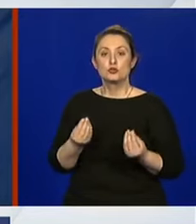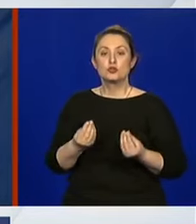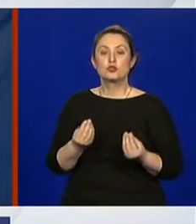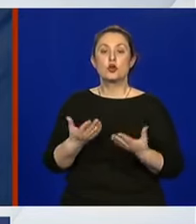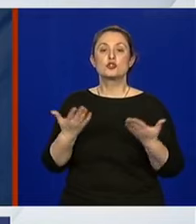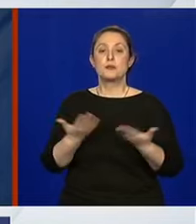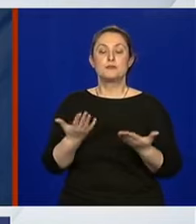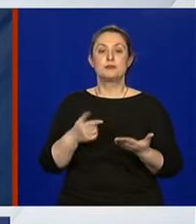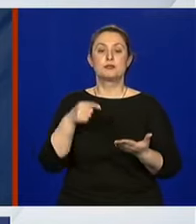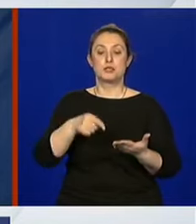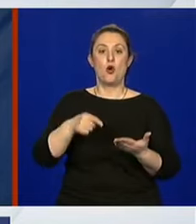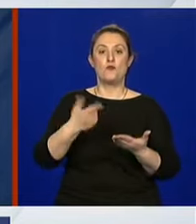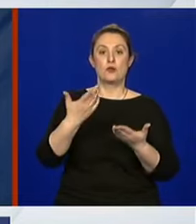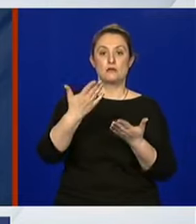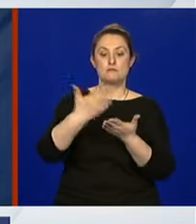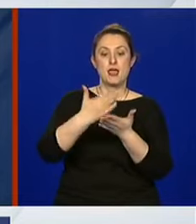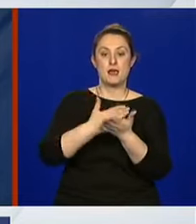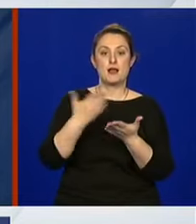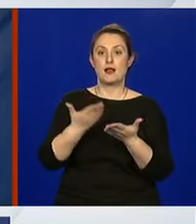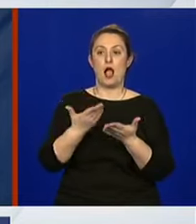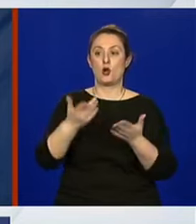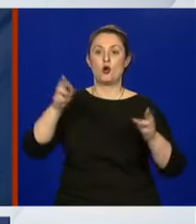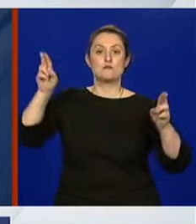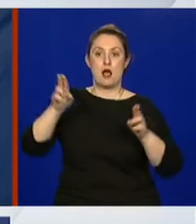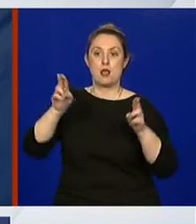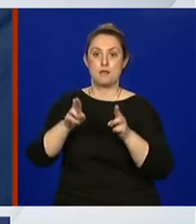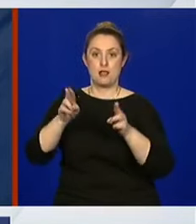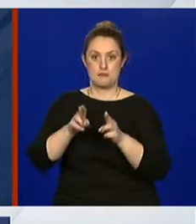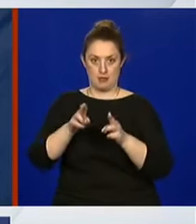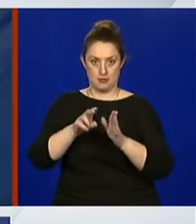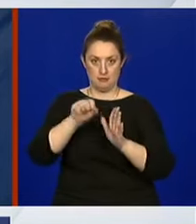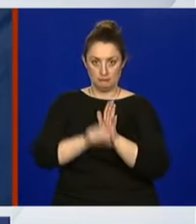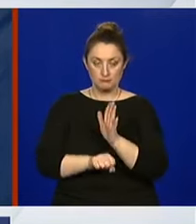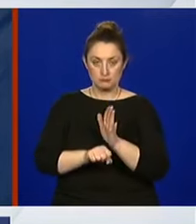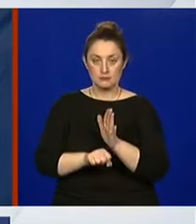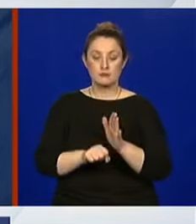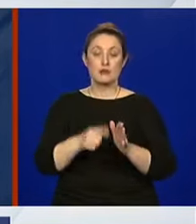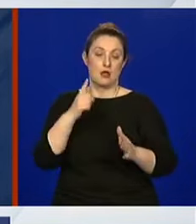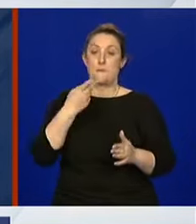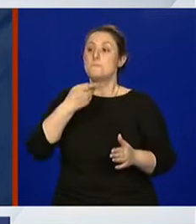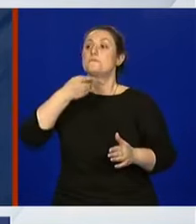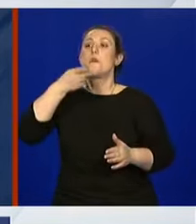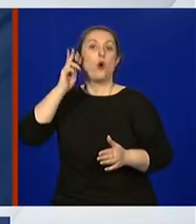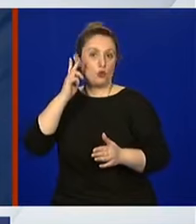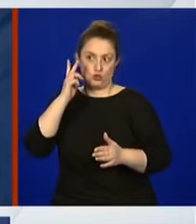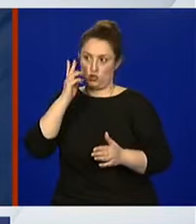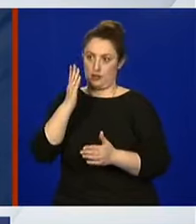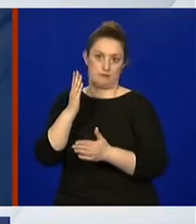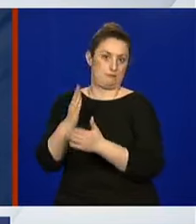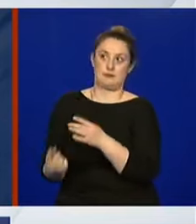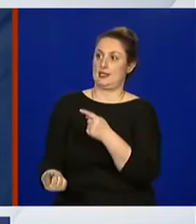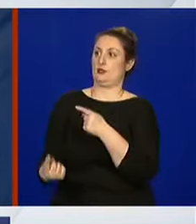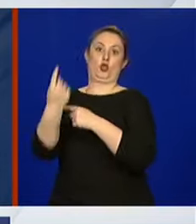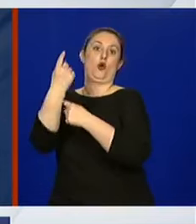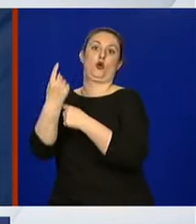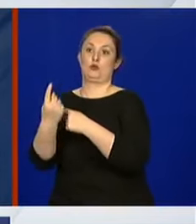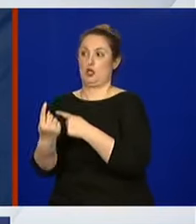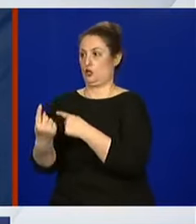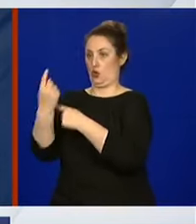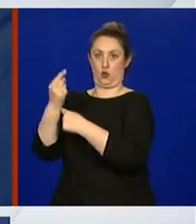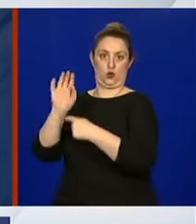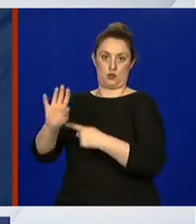faza popuštanja. Dakle, moguće da se dogodi uvijek tako nešto i stožer,